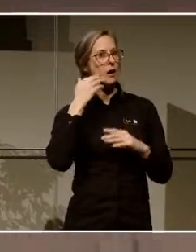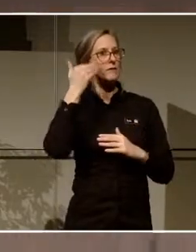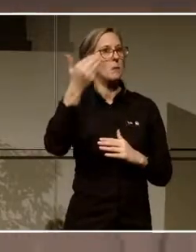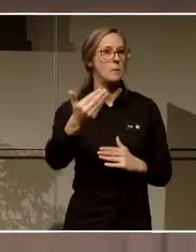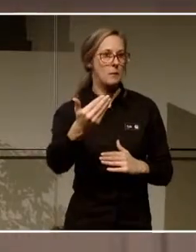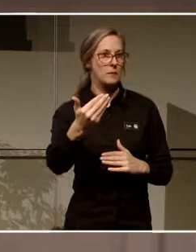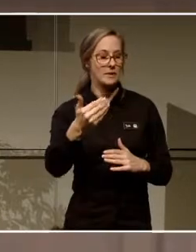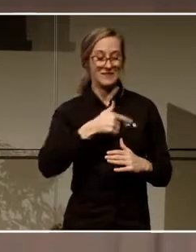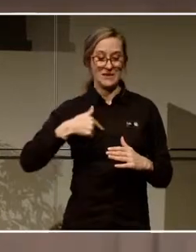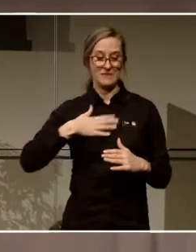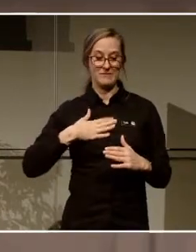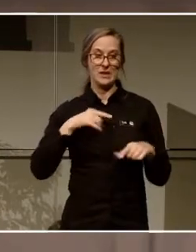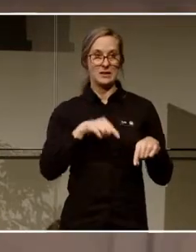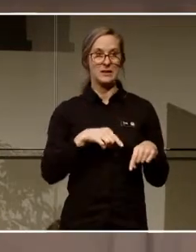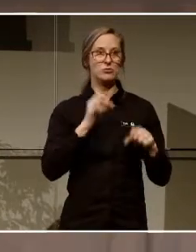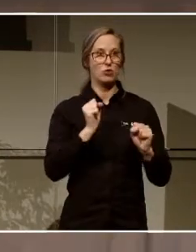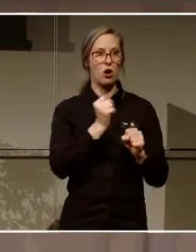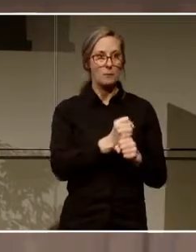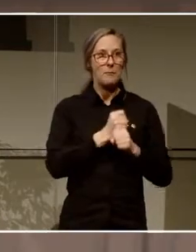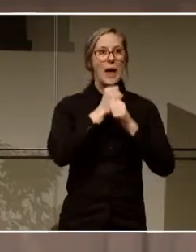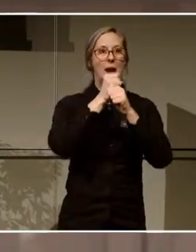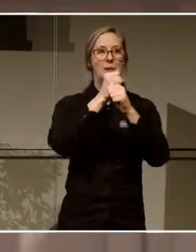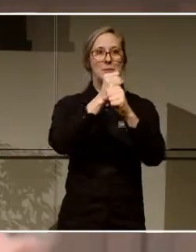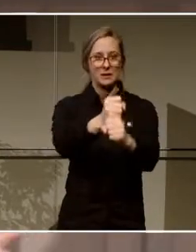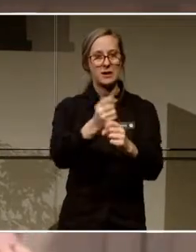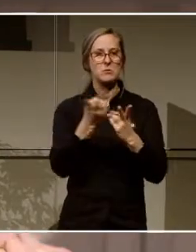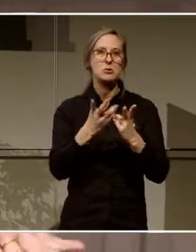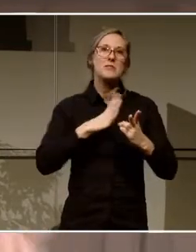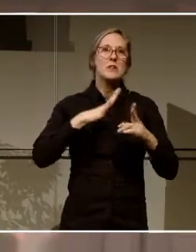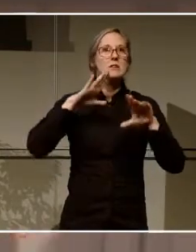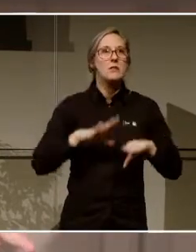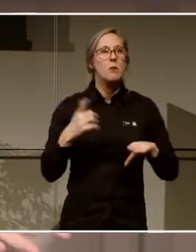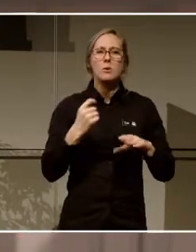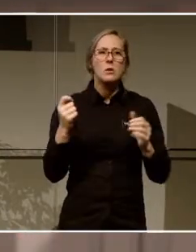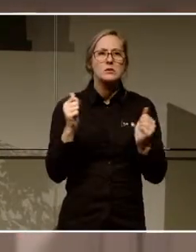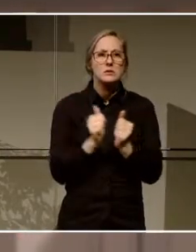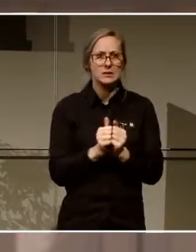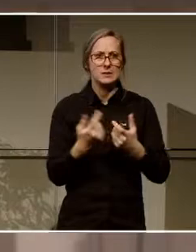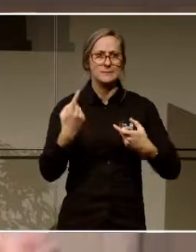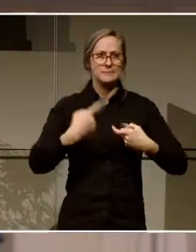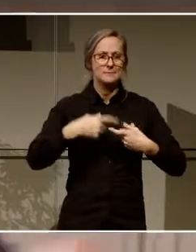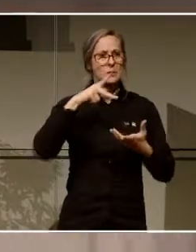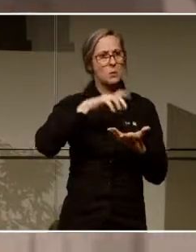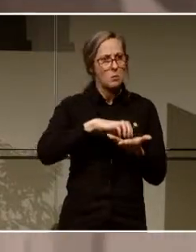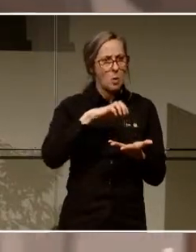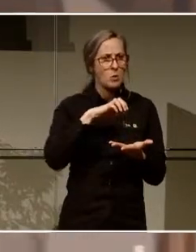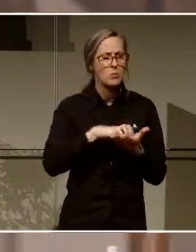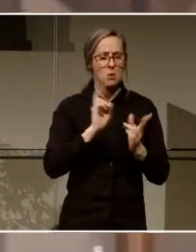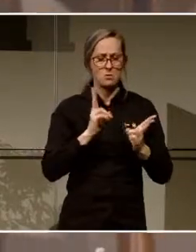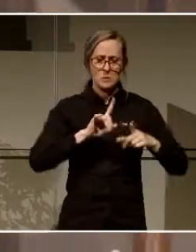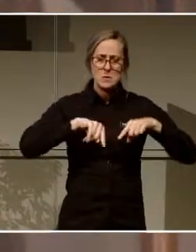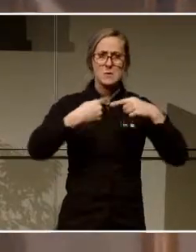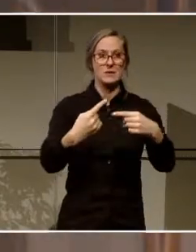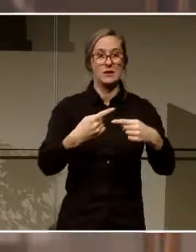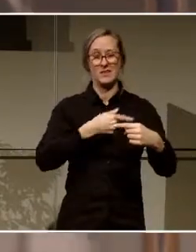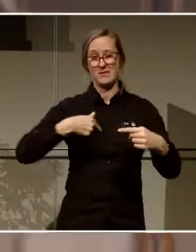vill såklart att det här ska bli mer permanent och kunna finnas kvar på något sätt i de här kommunerna och kanske också utvecklas ännu mer. Och